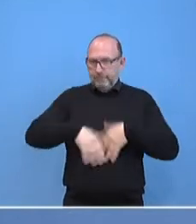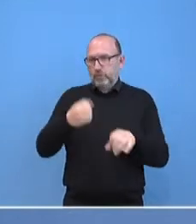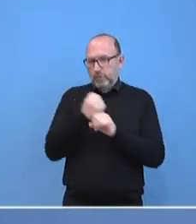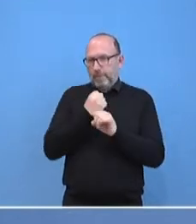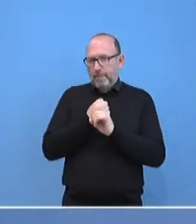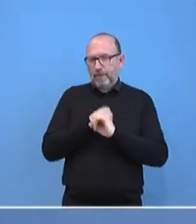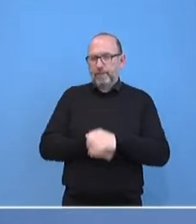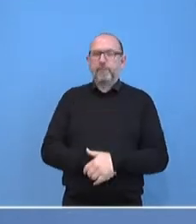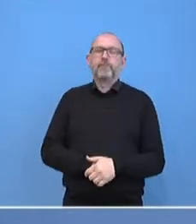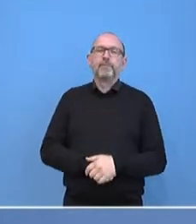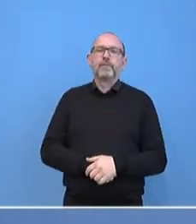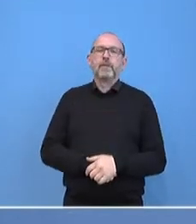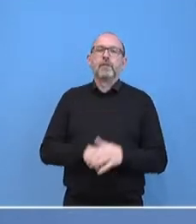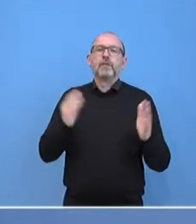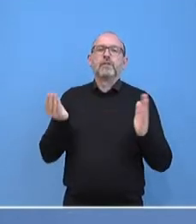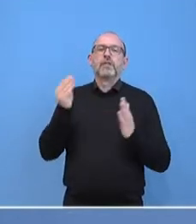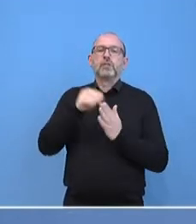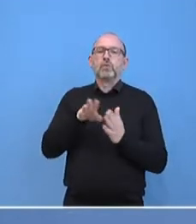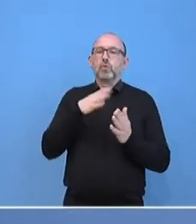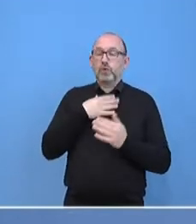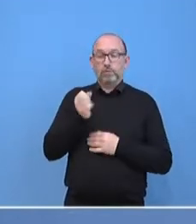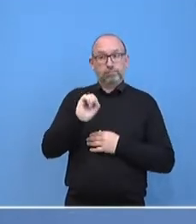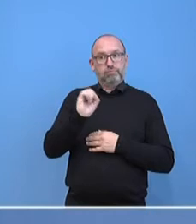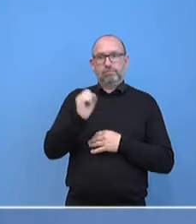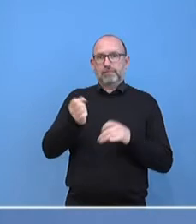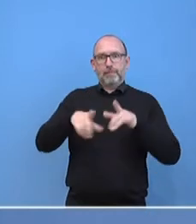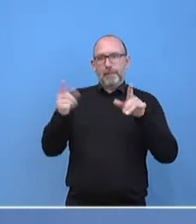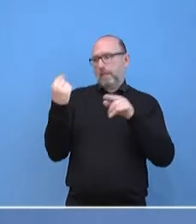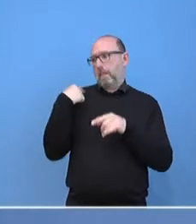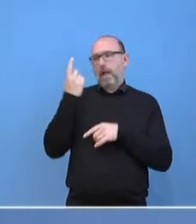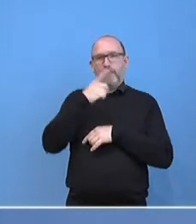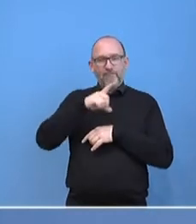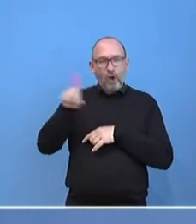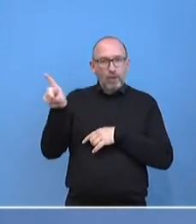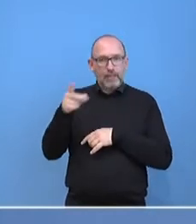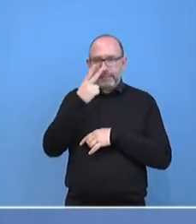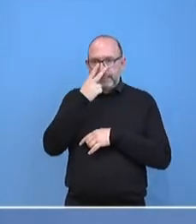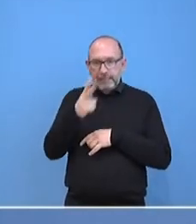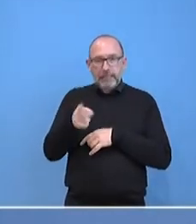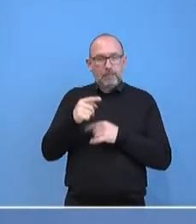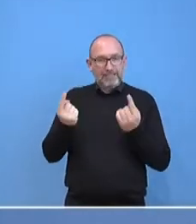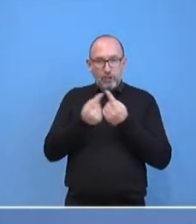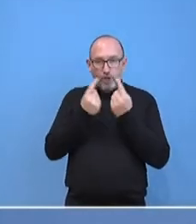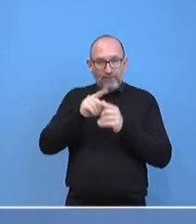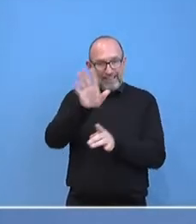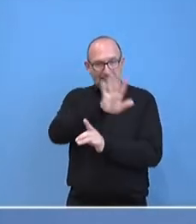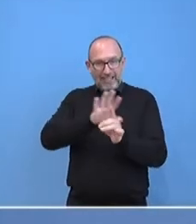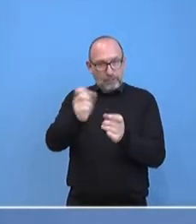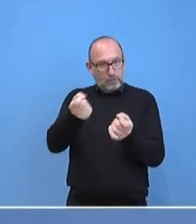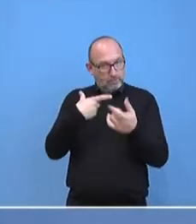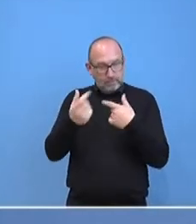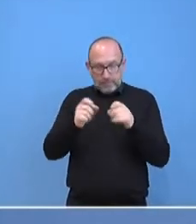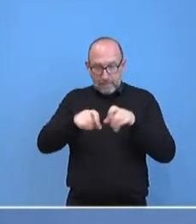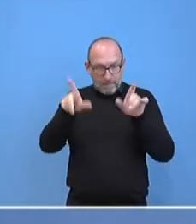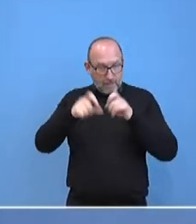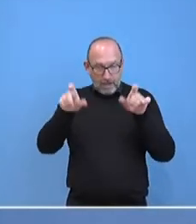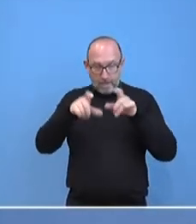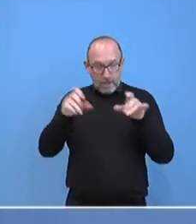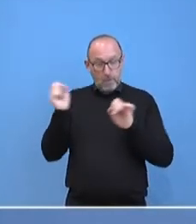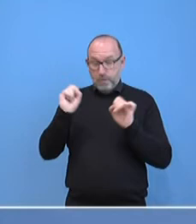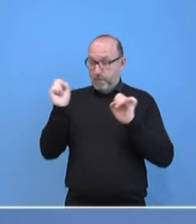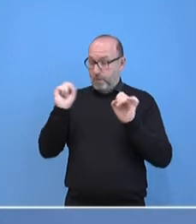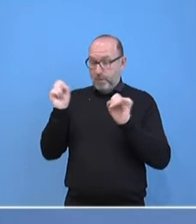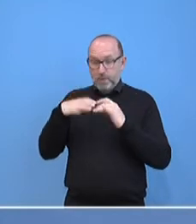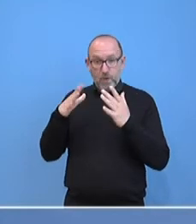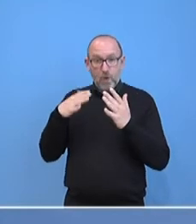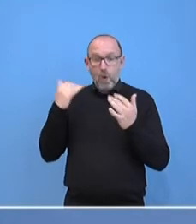gerade auch unter dem Eindruck der sehr beunruhigenden Bilder, die uns am Wochenende aus der Konfliktregion erreicht haben. Die Bundesregierung verurteilt scharf